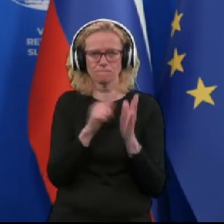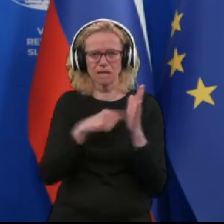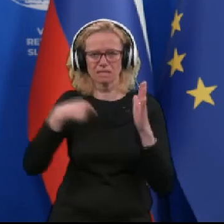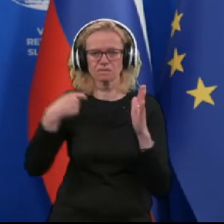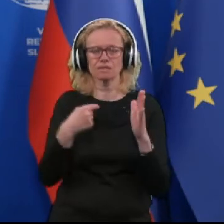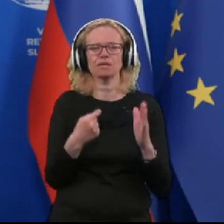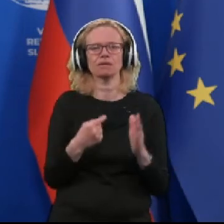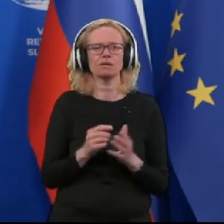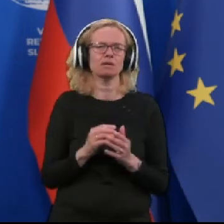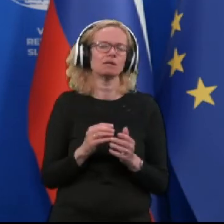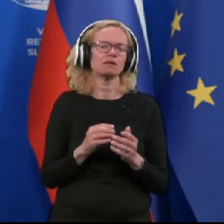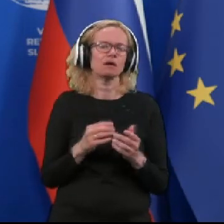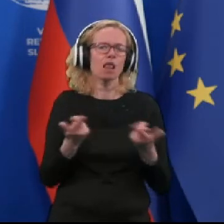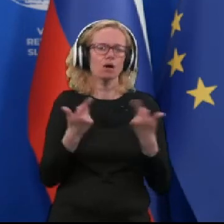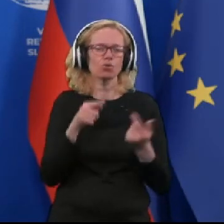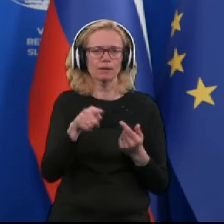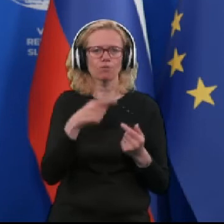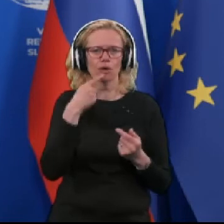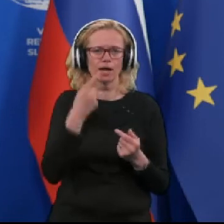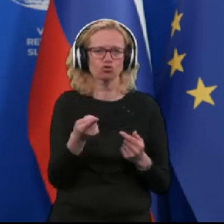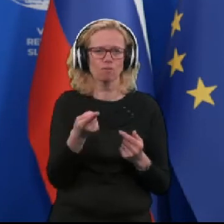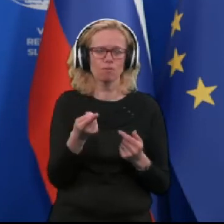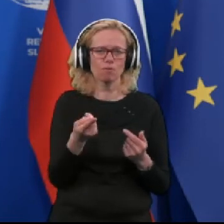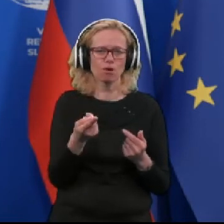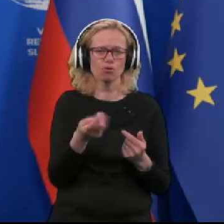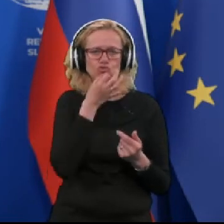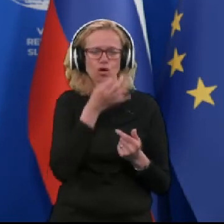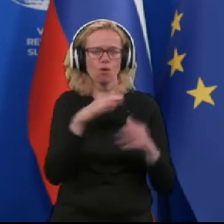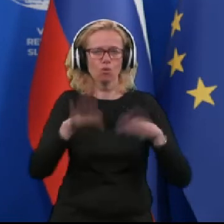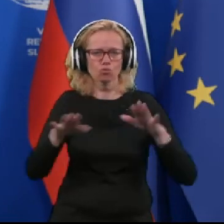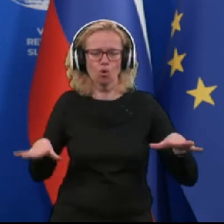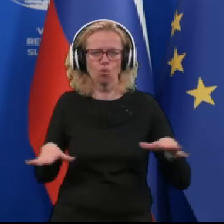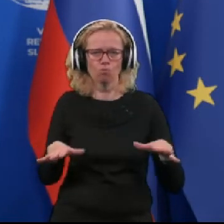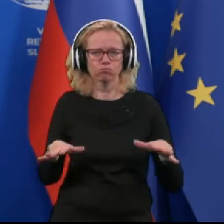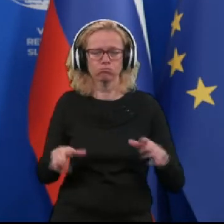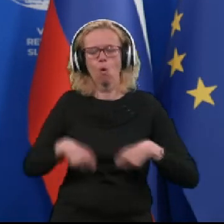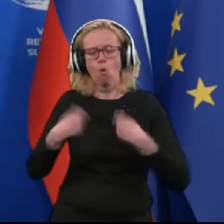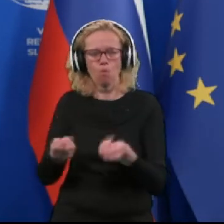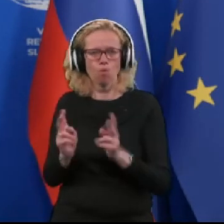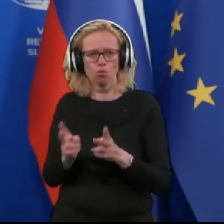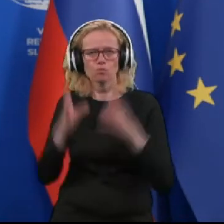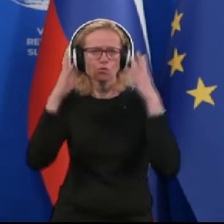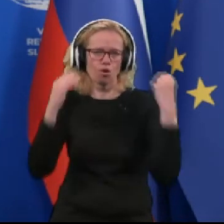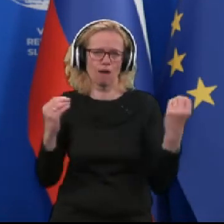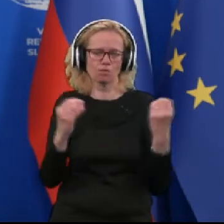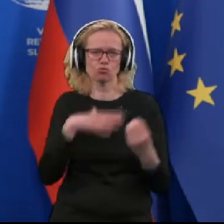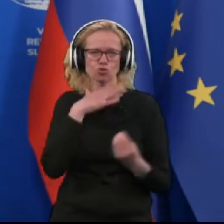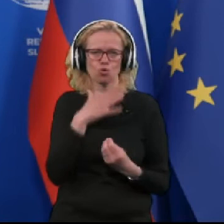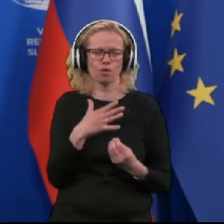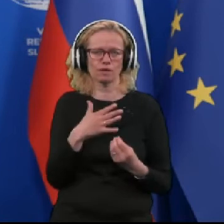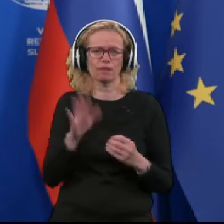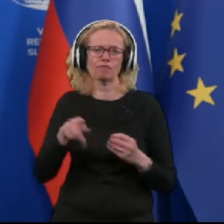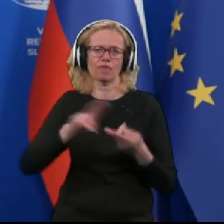če lahko tako temu rečemo, če že otrokom omogočamo normalno šolanje, seveda s tem